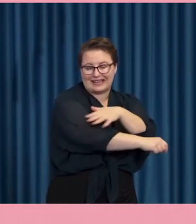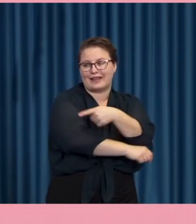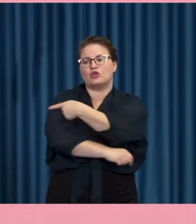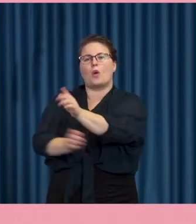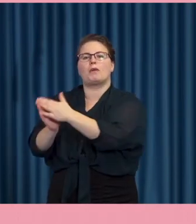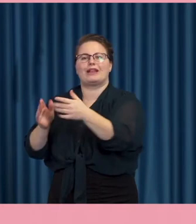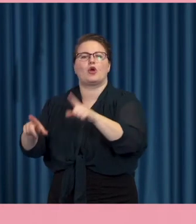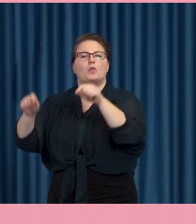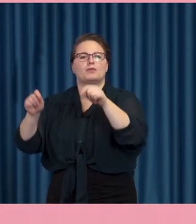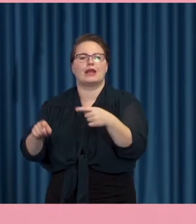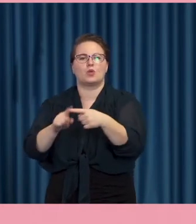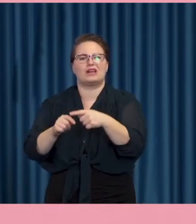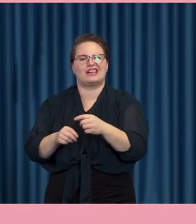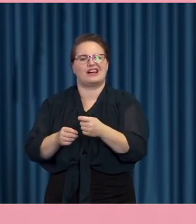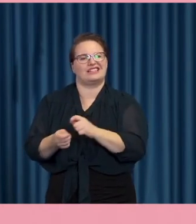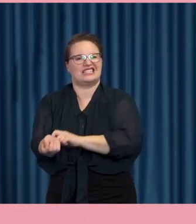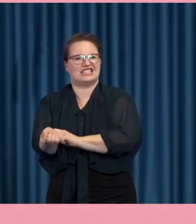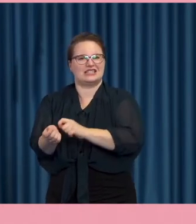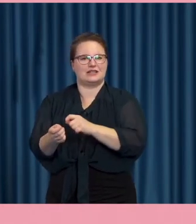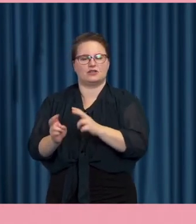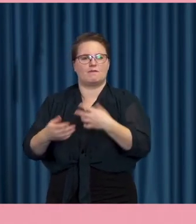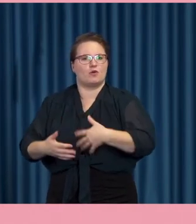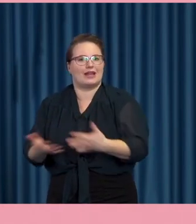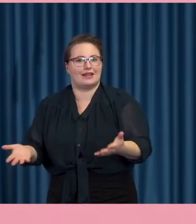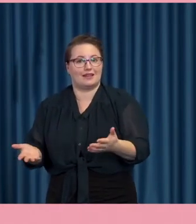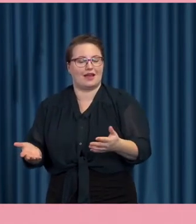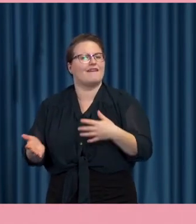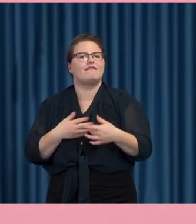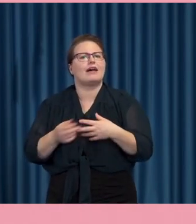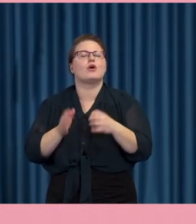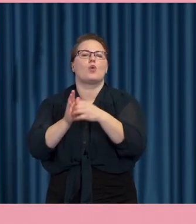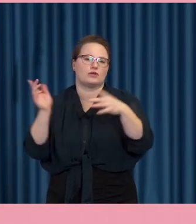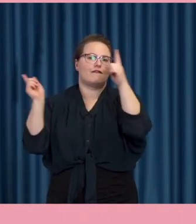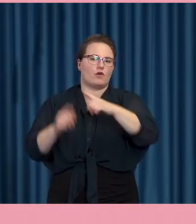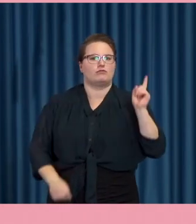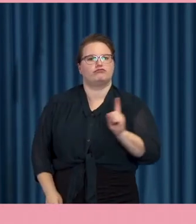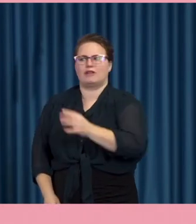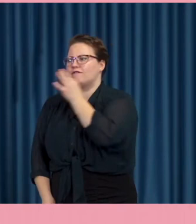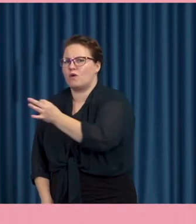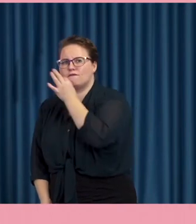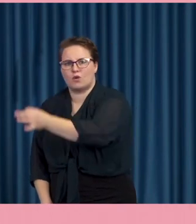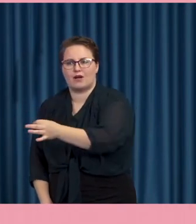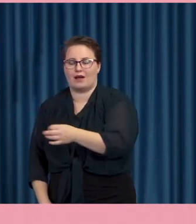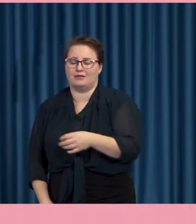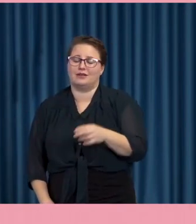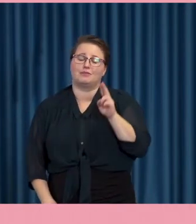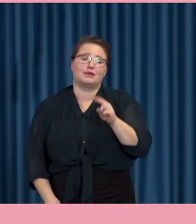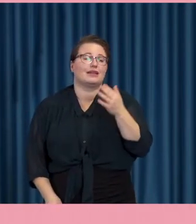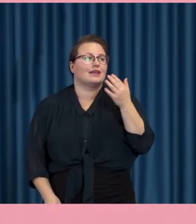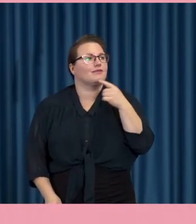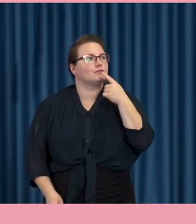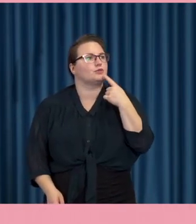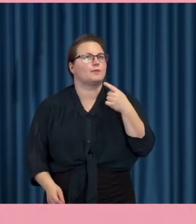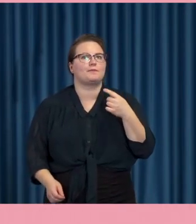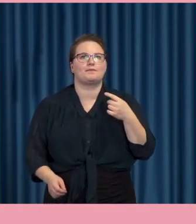skaver som inte funkar. Det är ju det som folk kommer och frågar om. Det kan vara ganska små saker i en vad